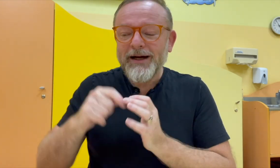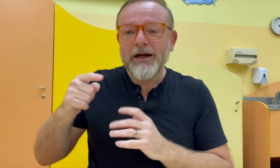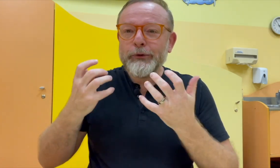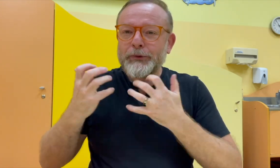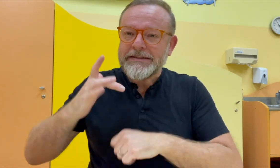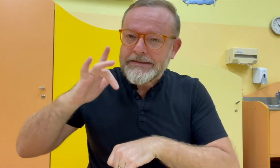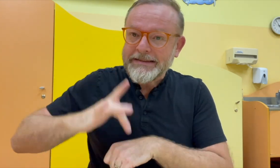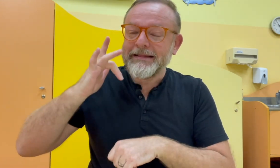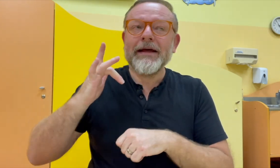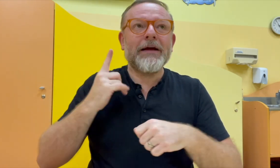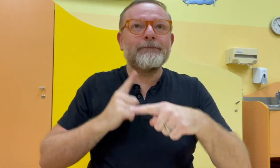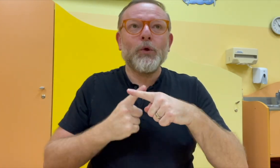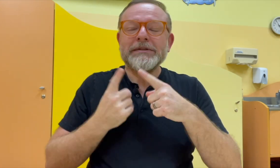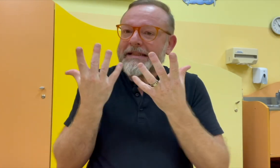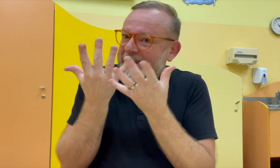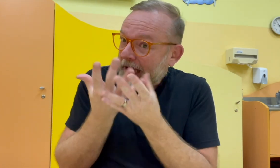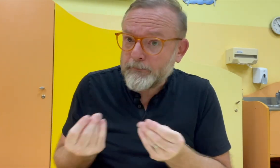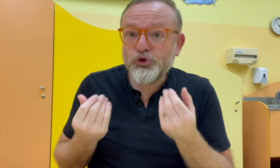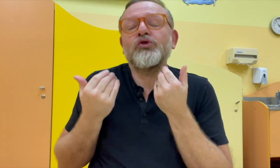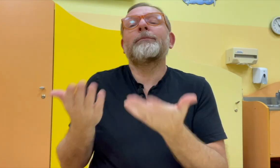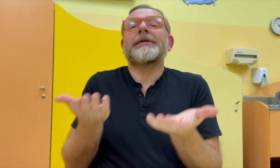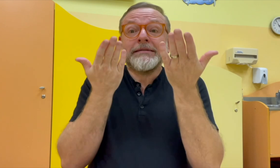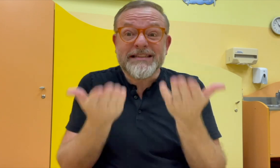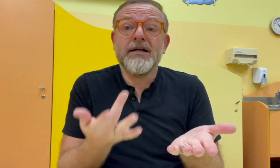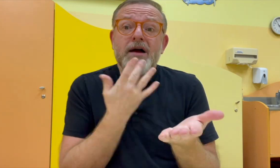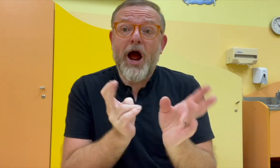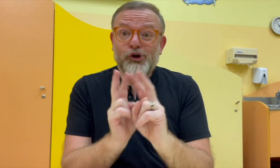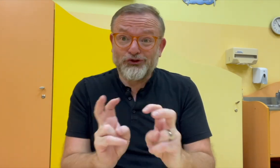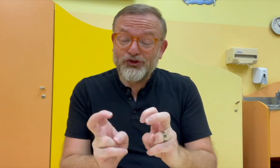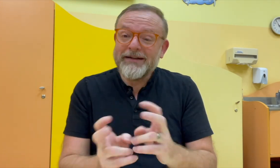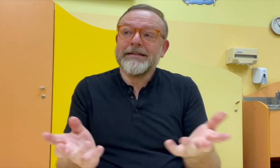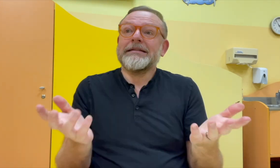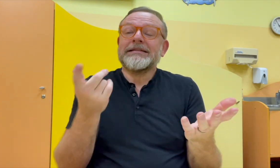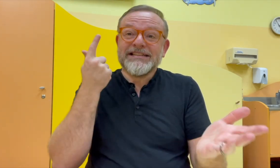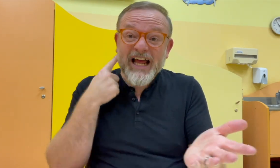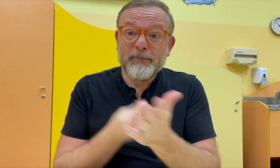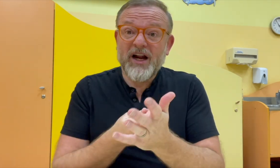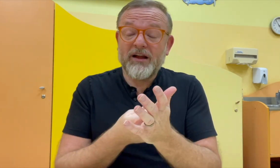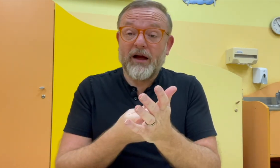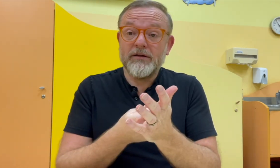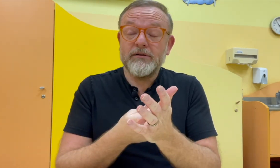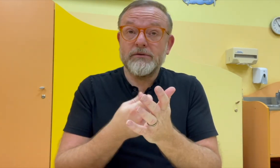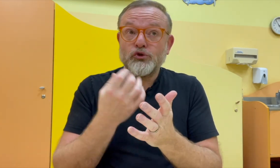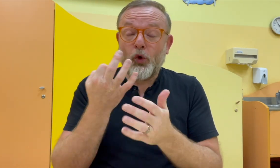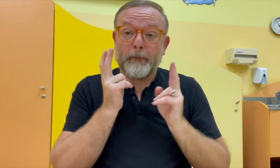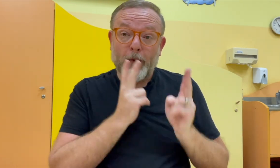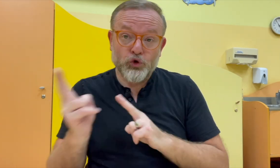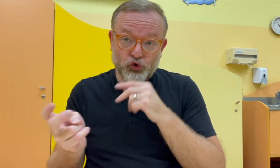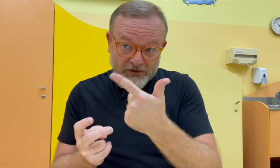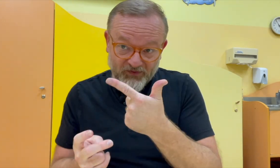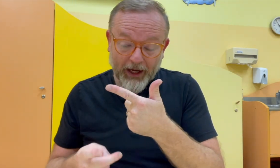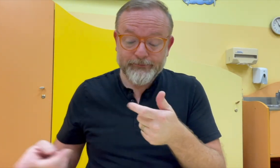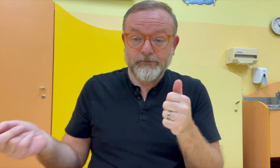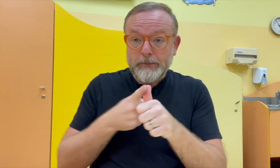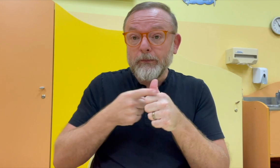říkali. A je to trošku citlivé téma, je to nepříjemné pro toho pedagoga, pro oba. Ale dá se to vyřešit.